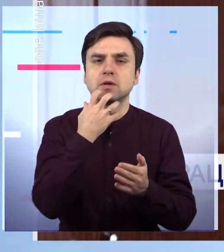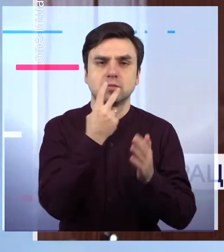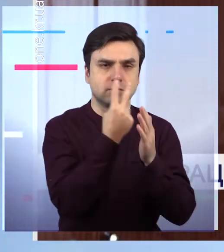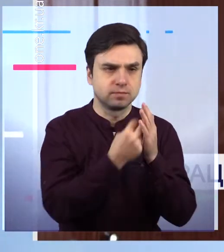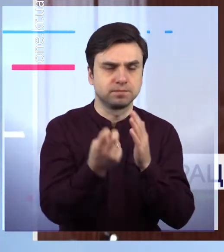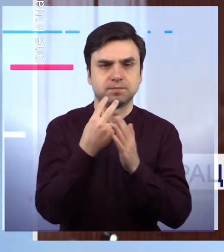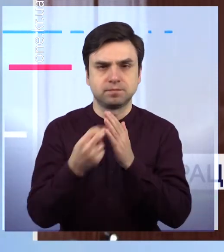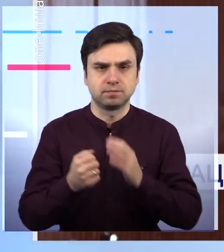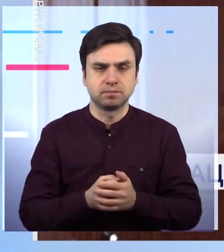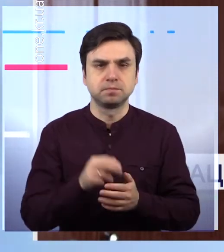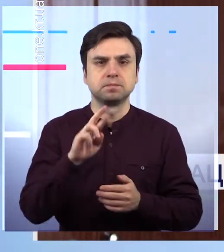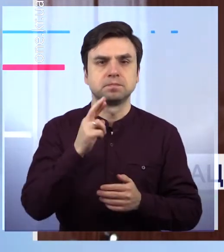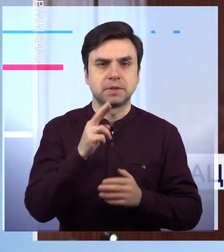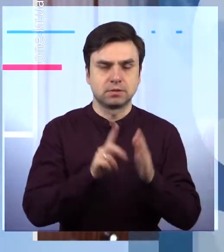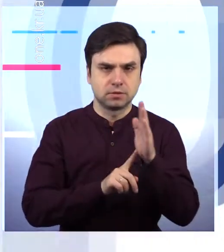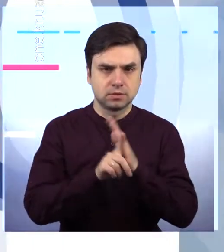стаціонарні пункти обігріву.